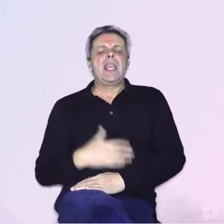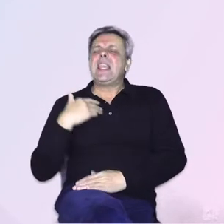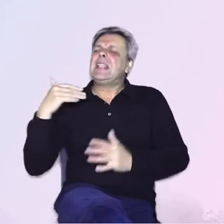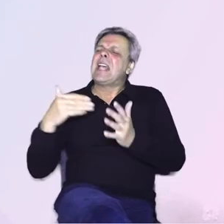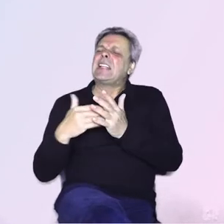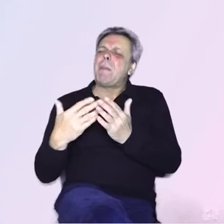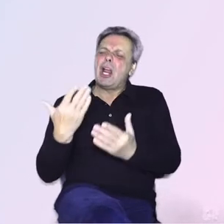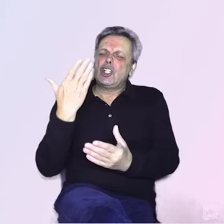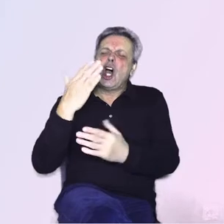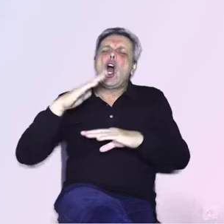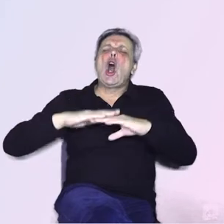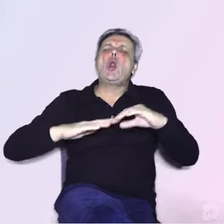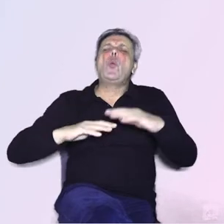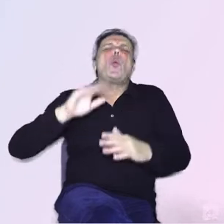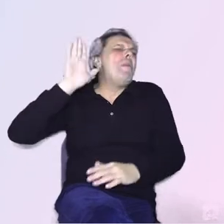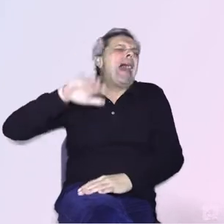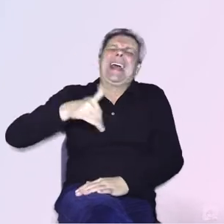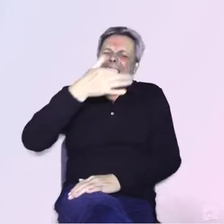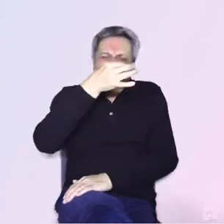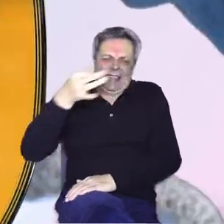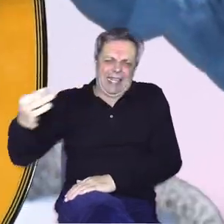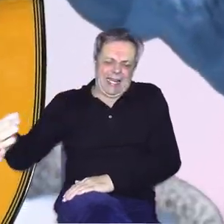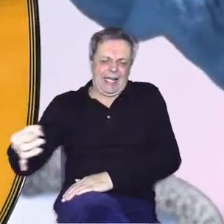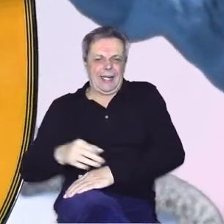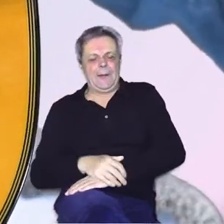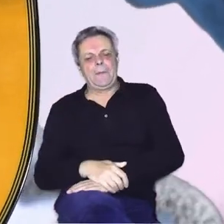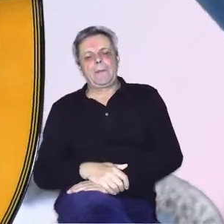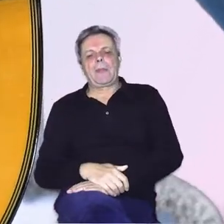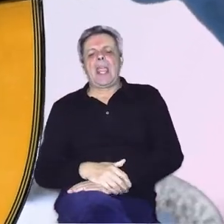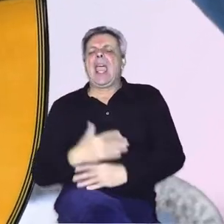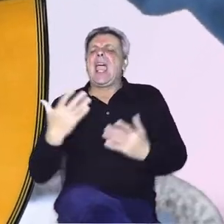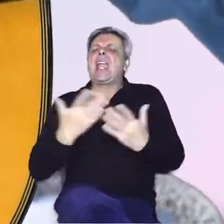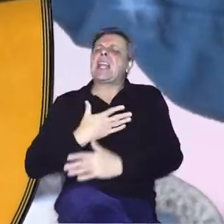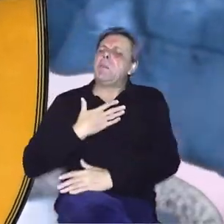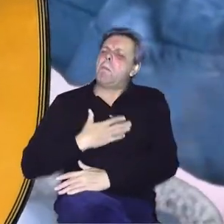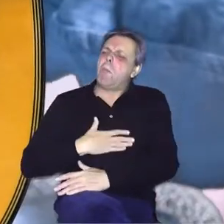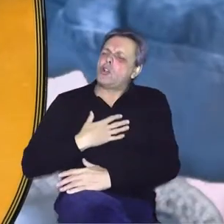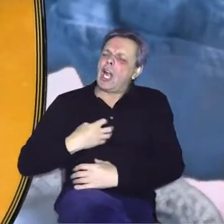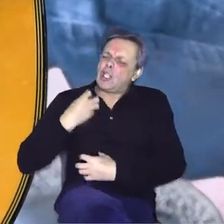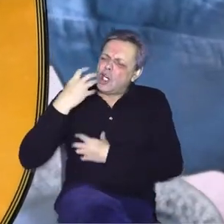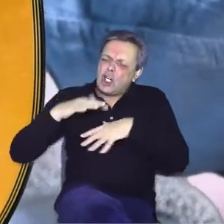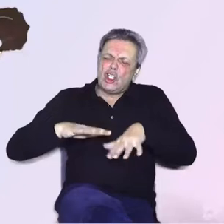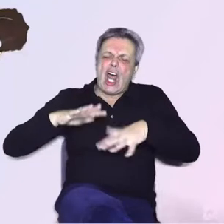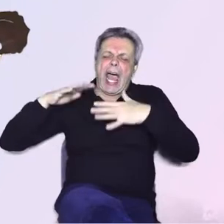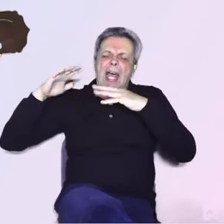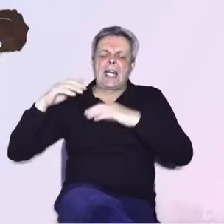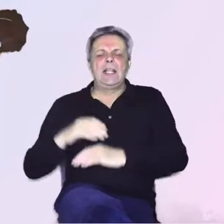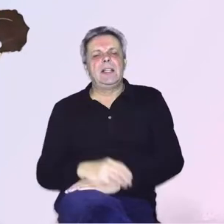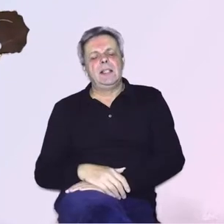zatrebaš ruku bar na jedan dan, kad poželiš žar.